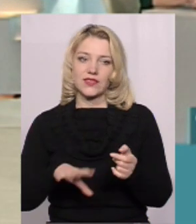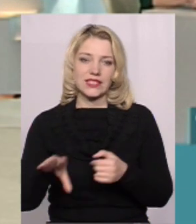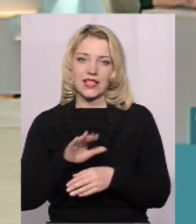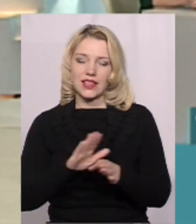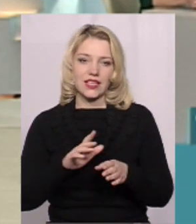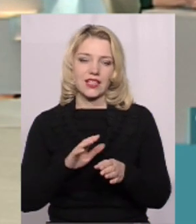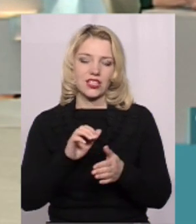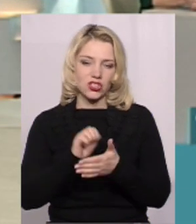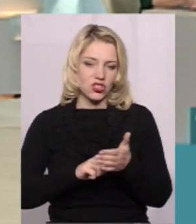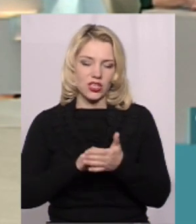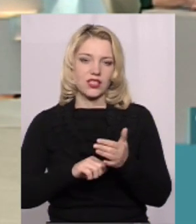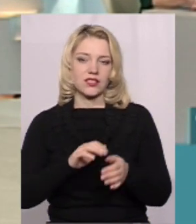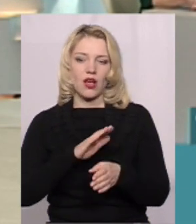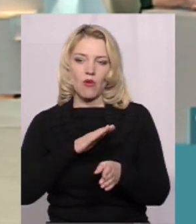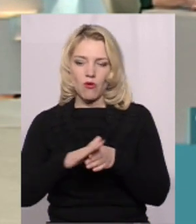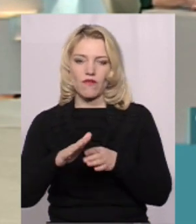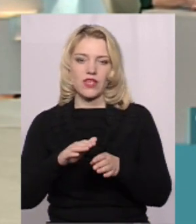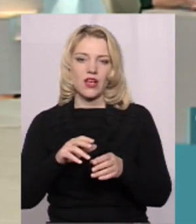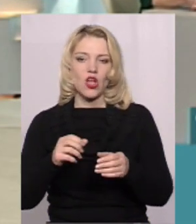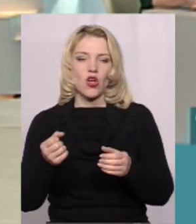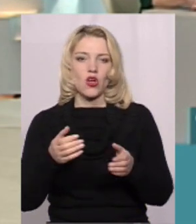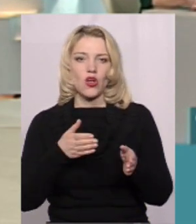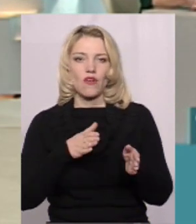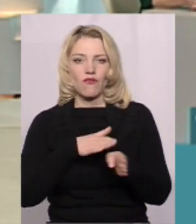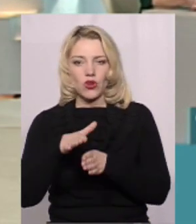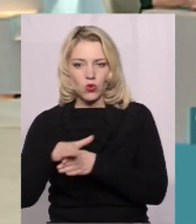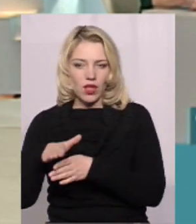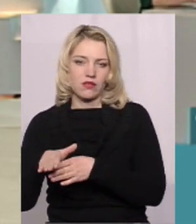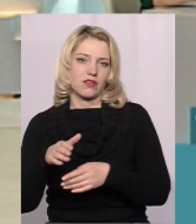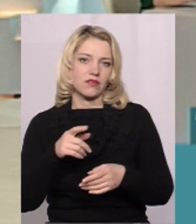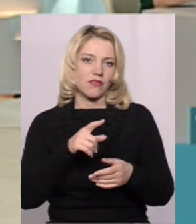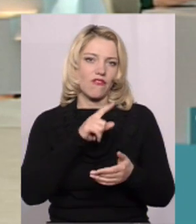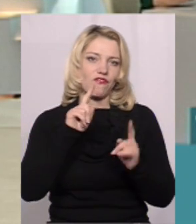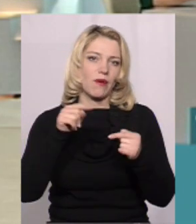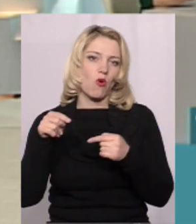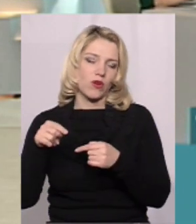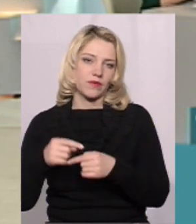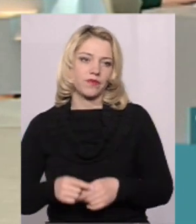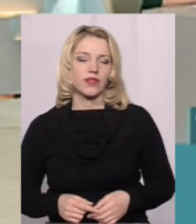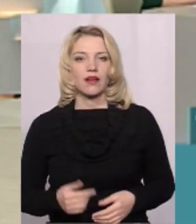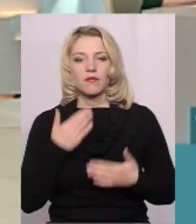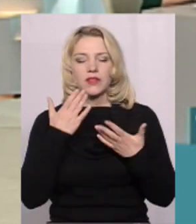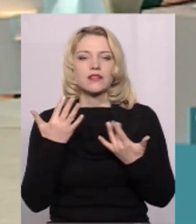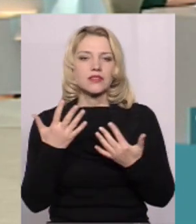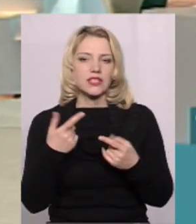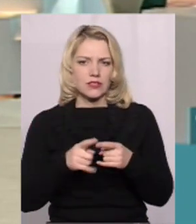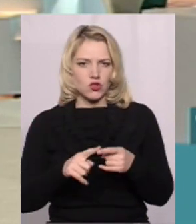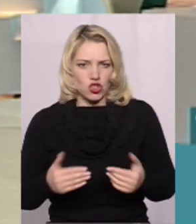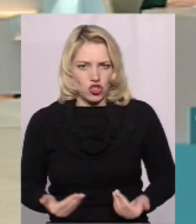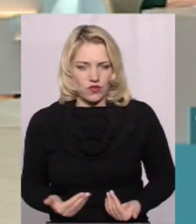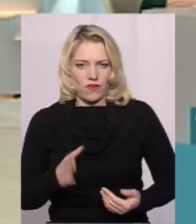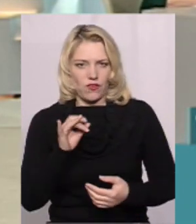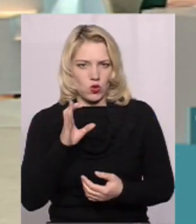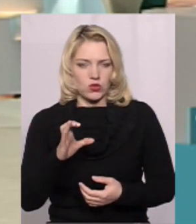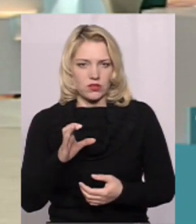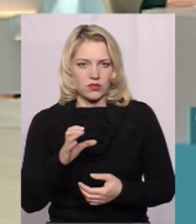повне дотримання вимог щодо біологічної безпеки Наскільки він живучий, цей вірус? Ну, скажімо